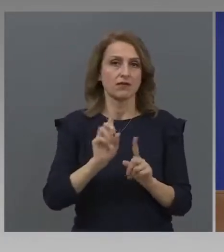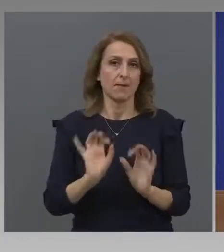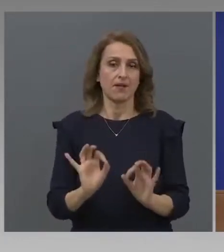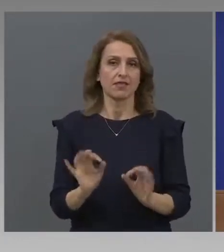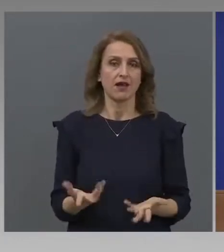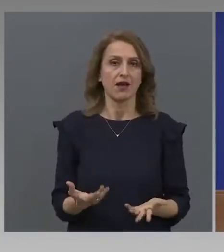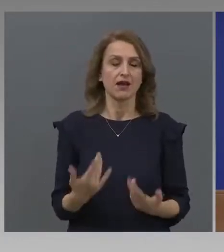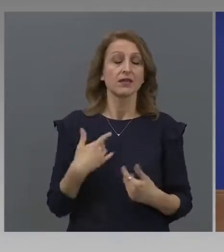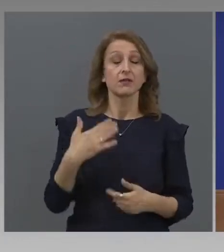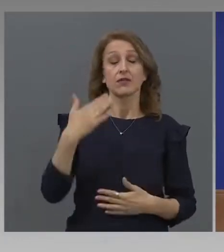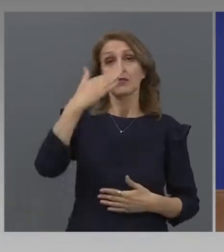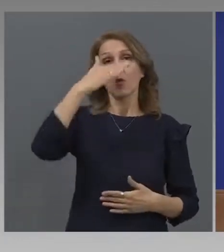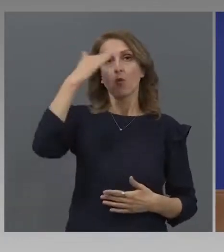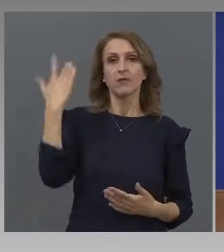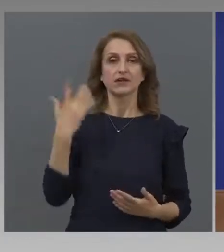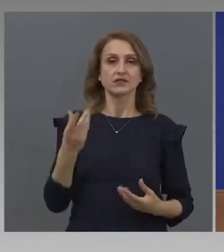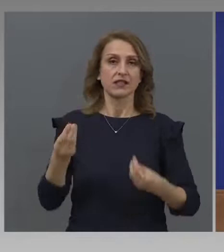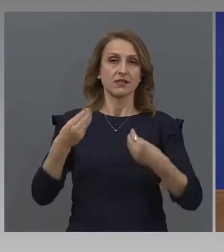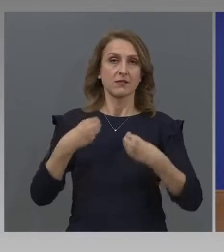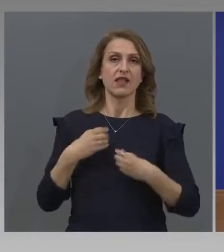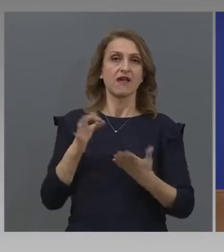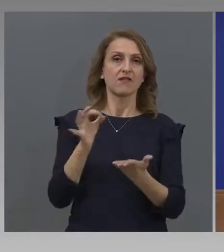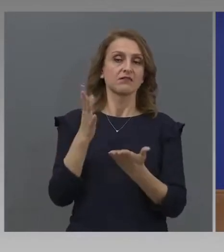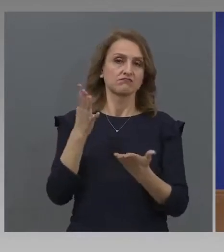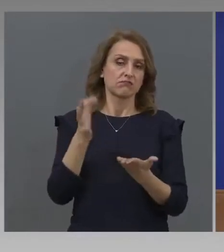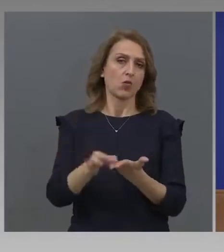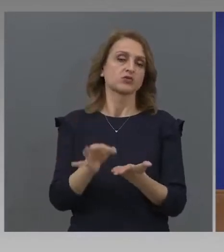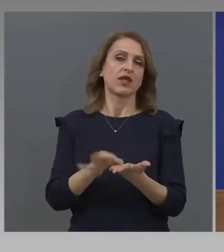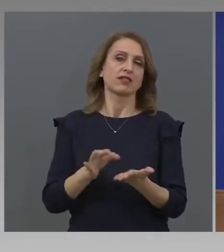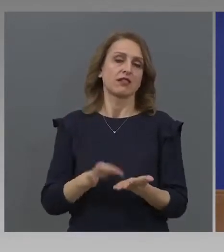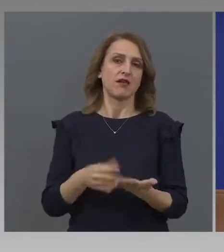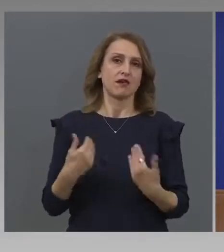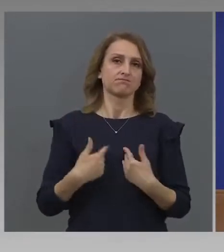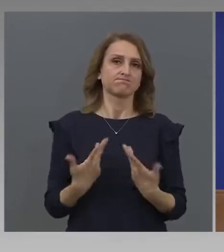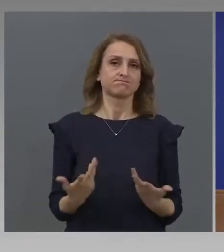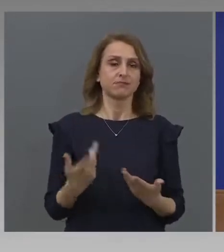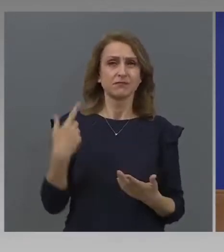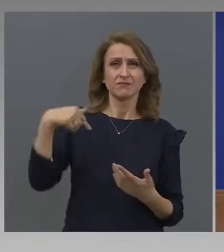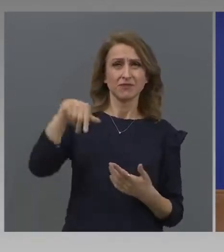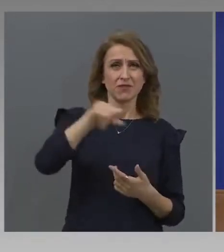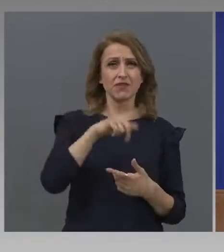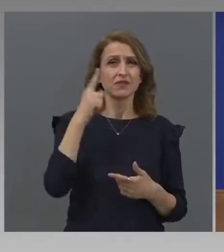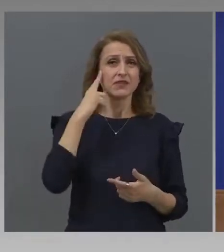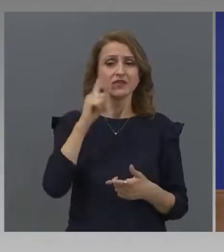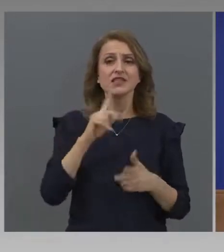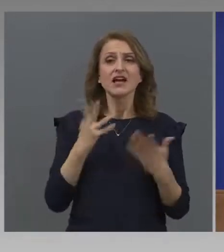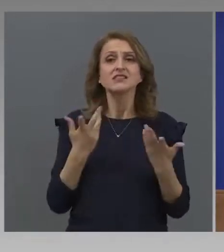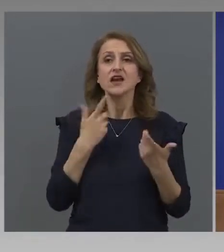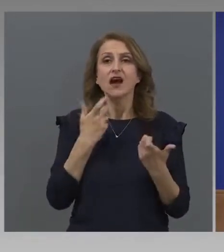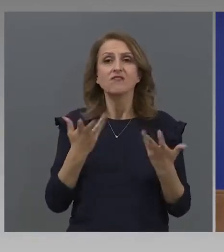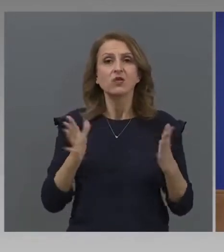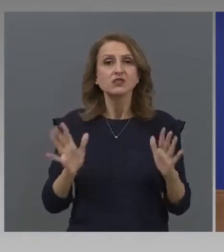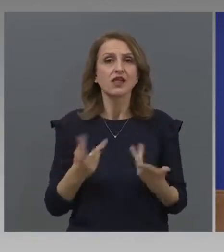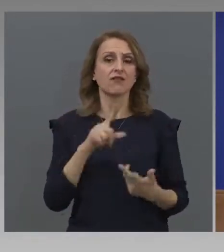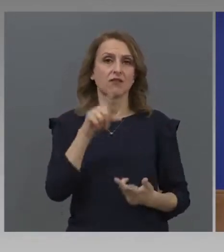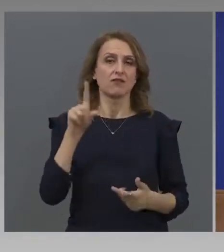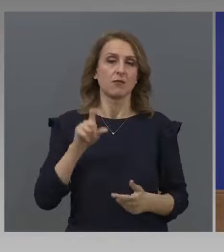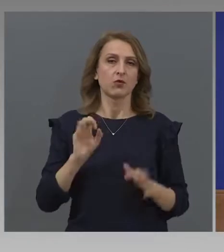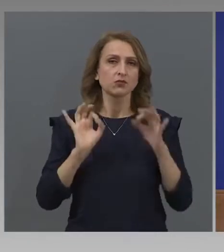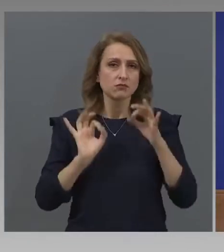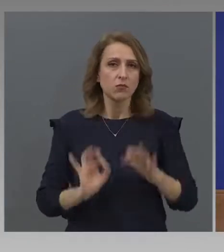Защото ми умръзна, ми дават оценка. Хора, които изобщо не знаят за който става въпрос. е така за да се изкажа.